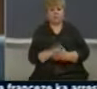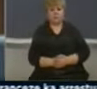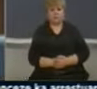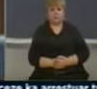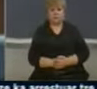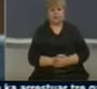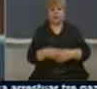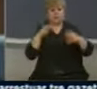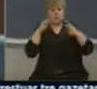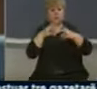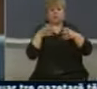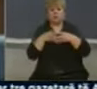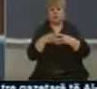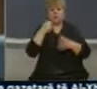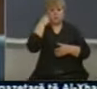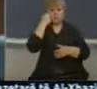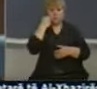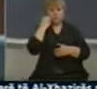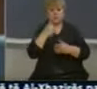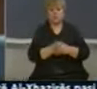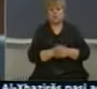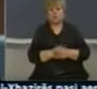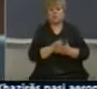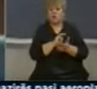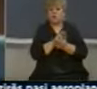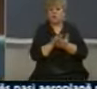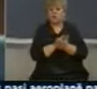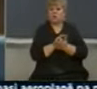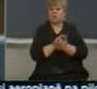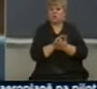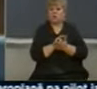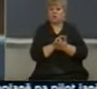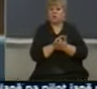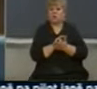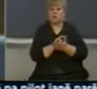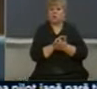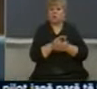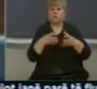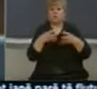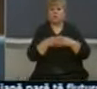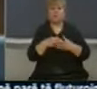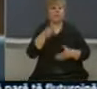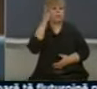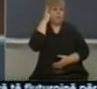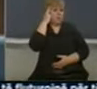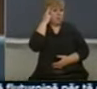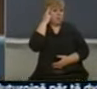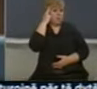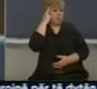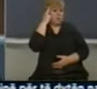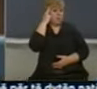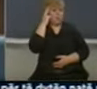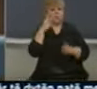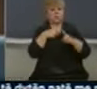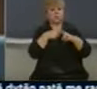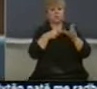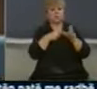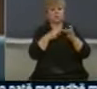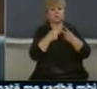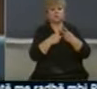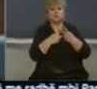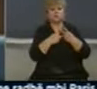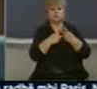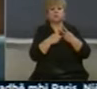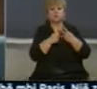balafachot komuniteti e gjithë janë gjatë gjithë kohës në tërsi, është i vetëmi komunitetin një oftën me kushtetutit cili nuk ka qasje